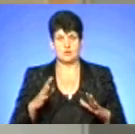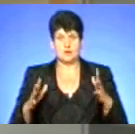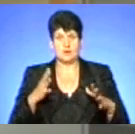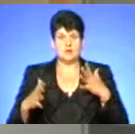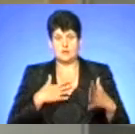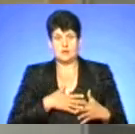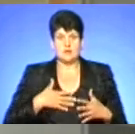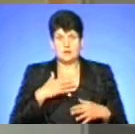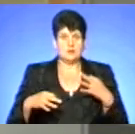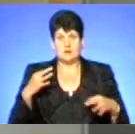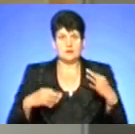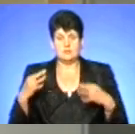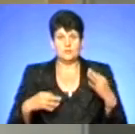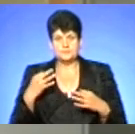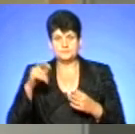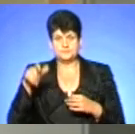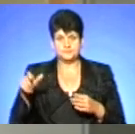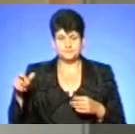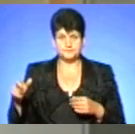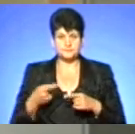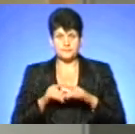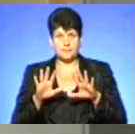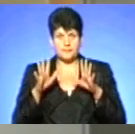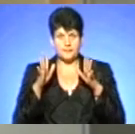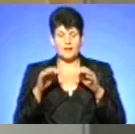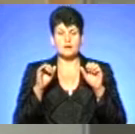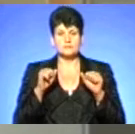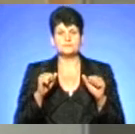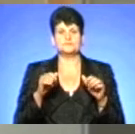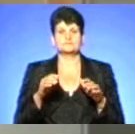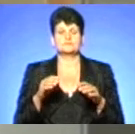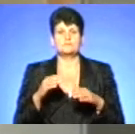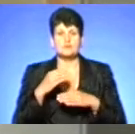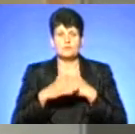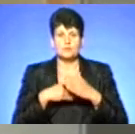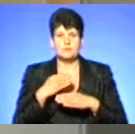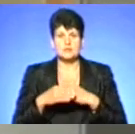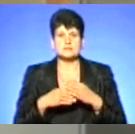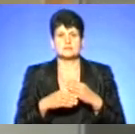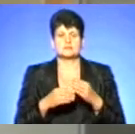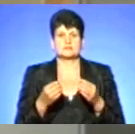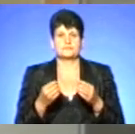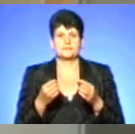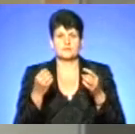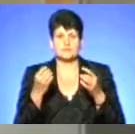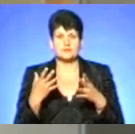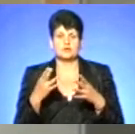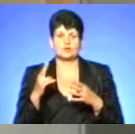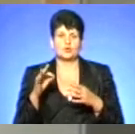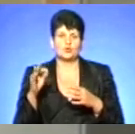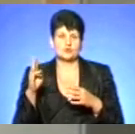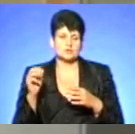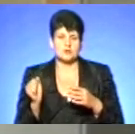якщо є дочечки, чи якась шина, якщо є наявності, щоби знерухомити кінцівку, тому що укуси з мій плезунів найчастіше бувають у кінцівку.